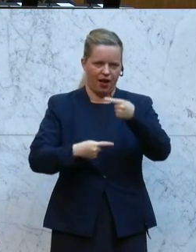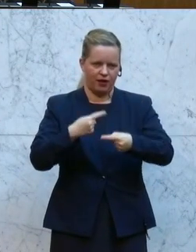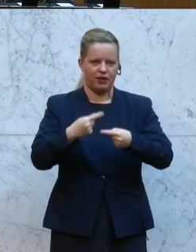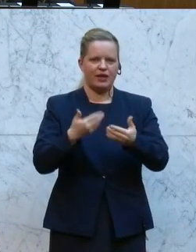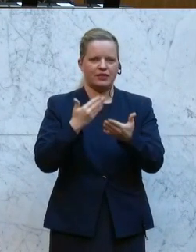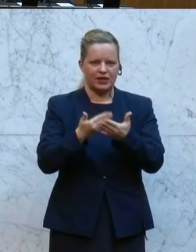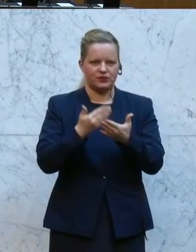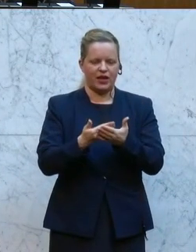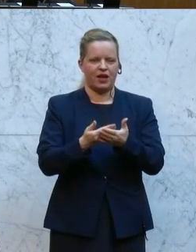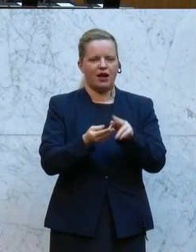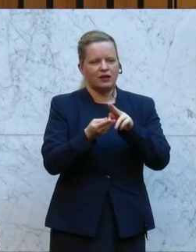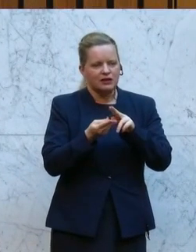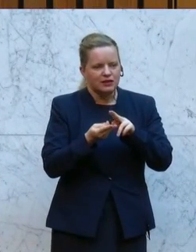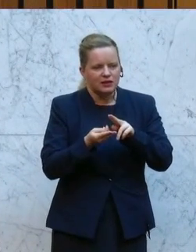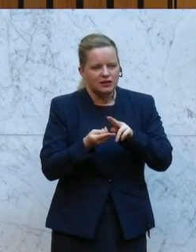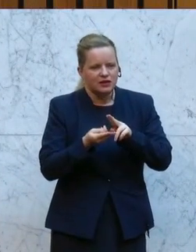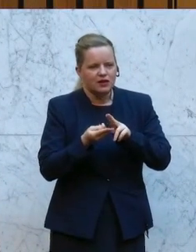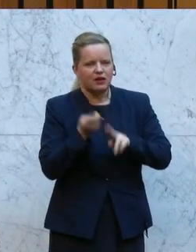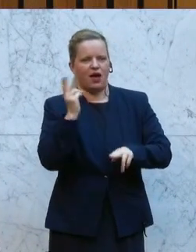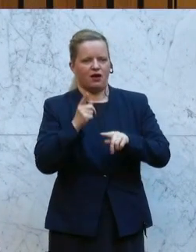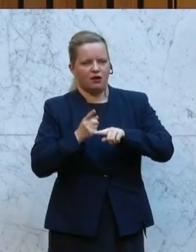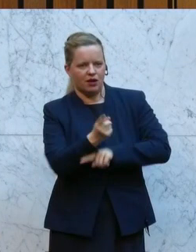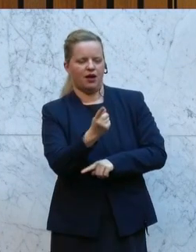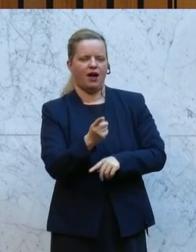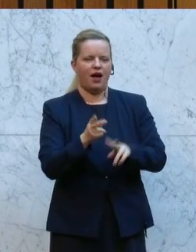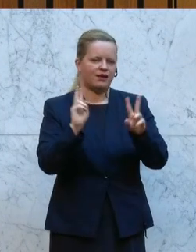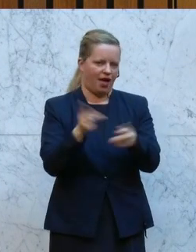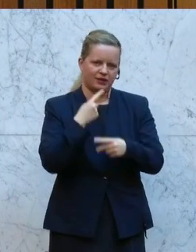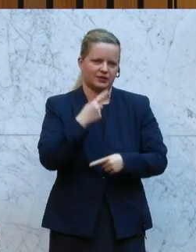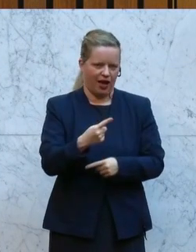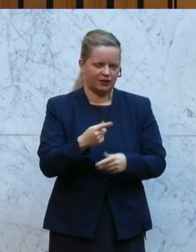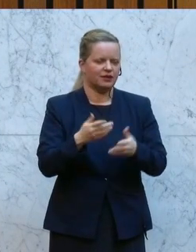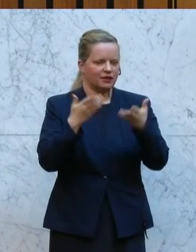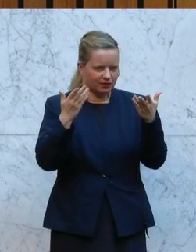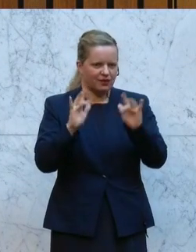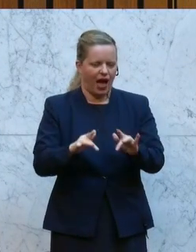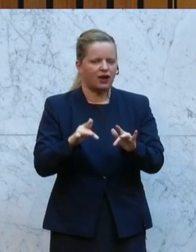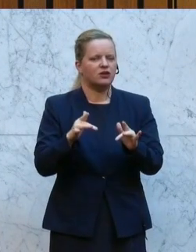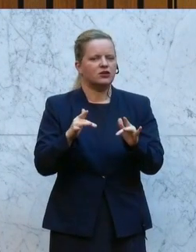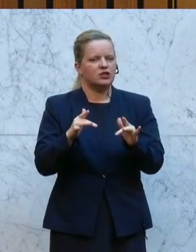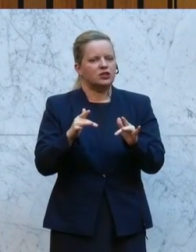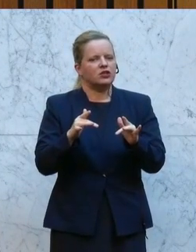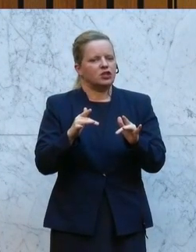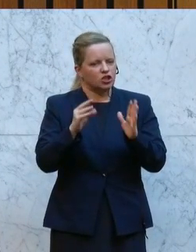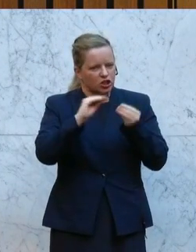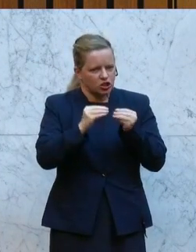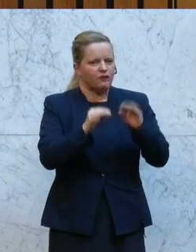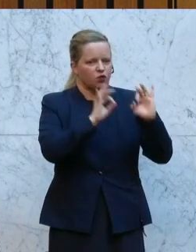es sich nicht um Sabotage handeln, sondern das sieht unsere Geschäftsordnung diese Möglichkeit auch so vor.